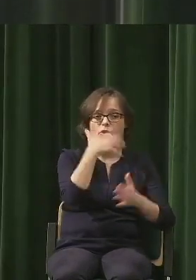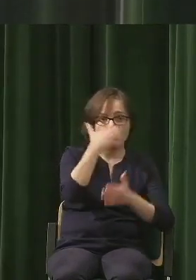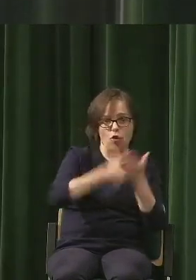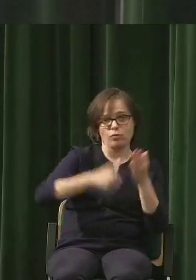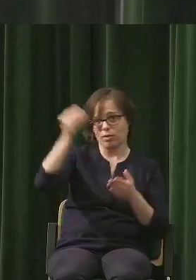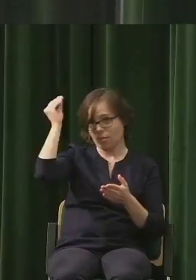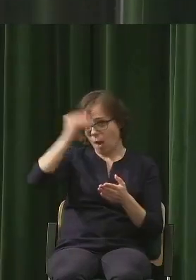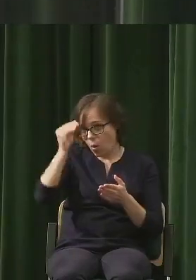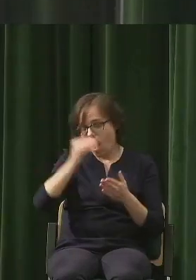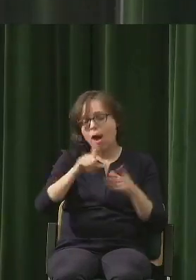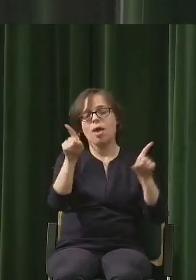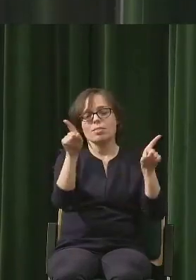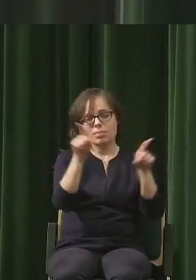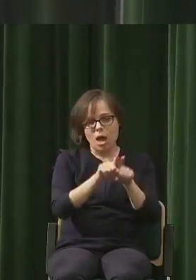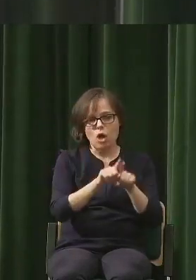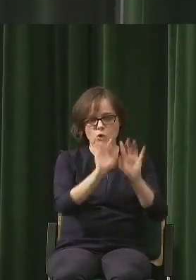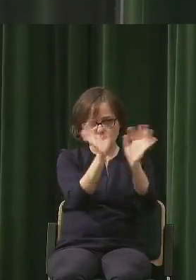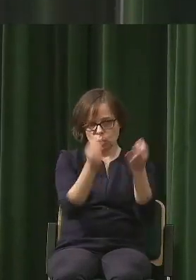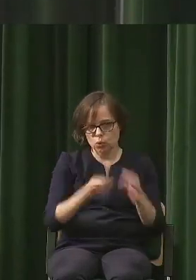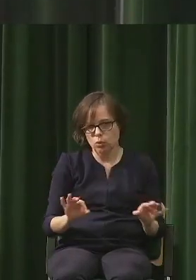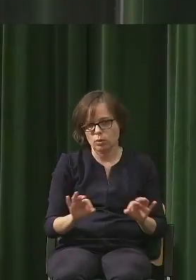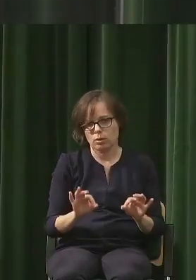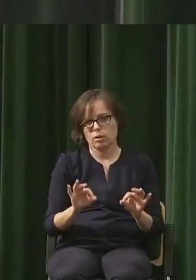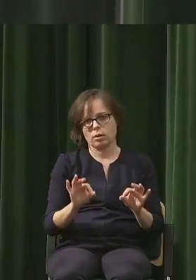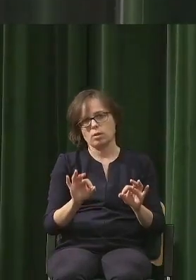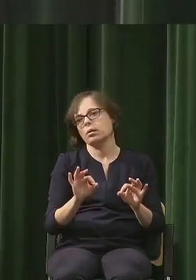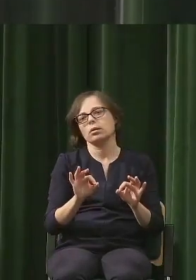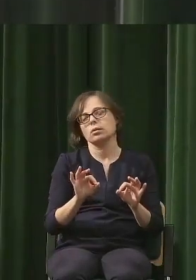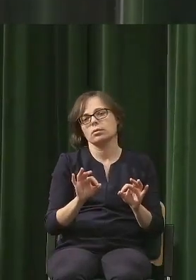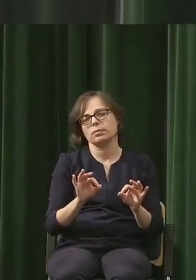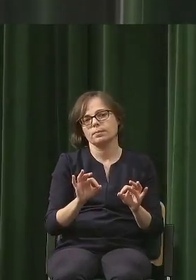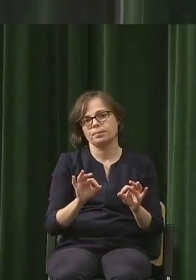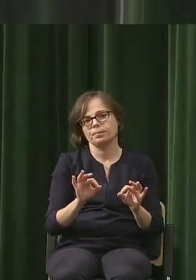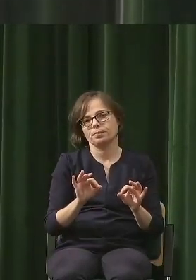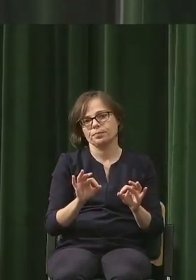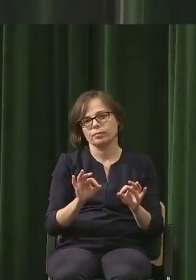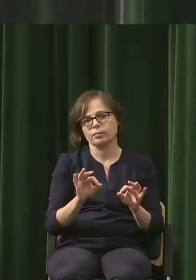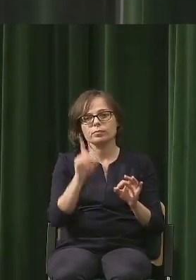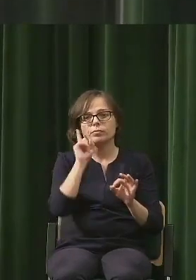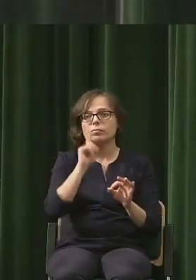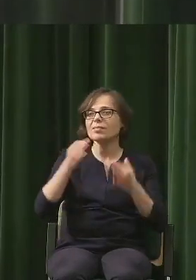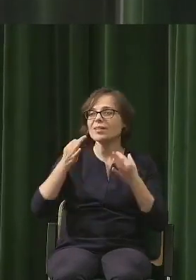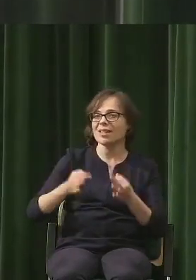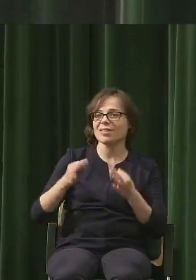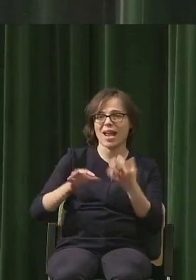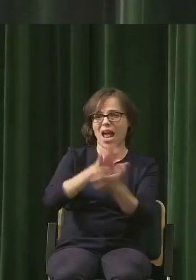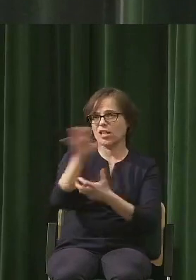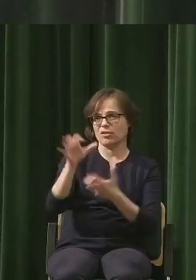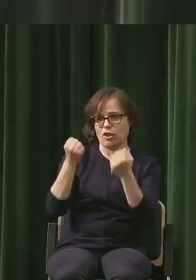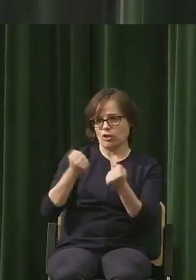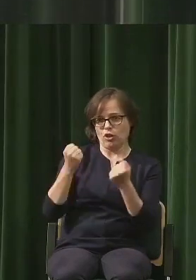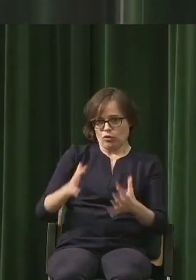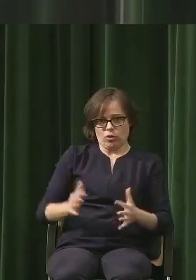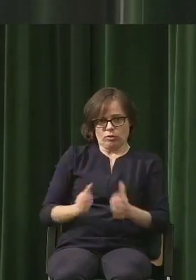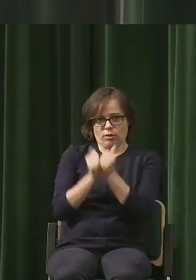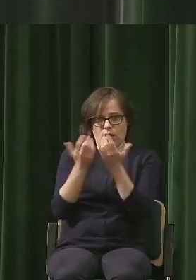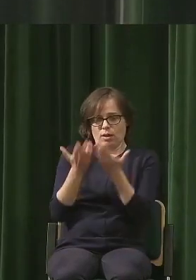sztuki i kategoriami bardzo trudnymi do odnalezienia w naszej cywilizacji, jak połączyć